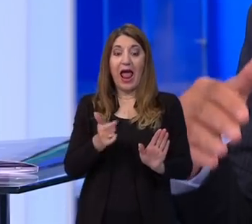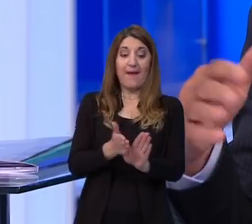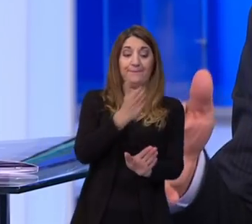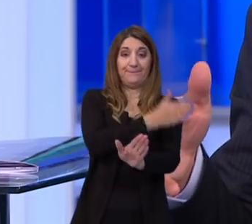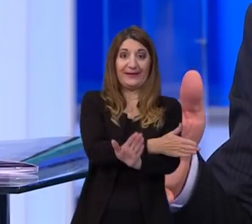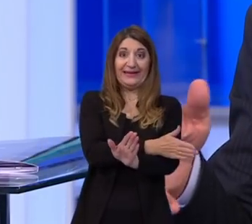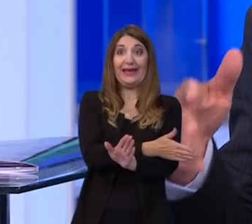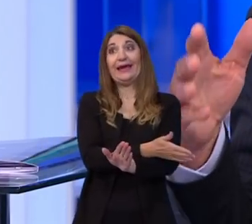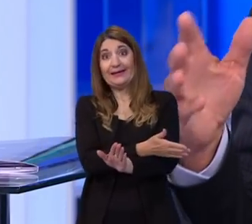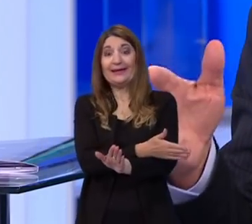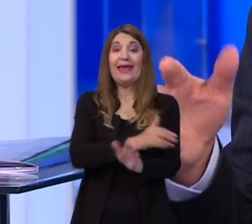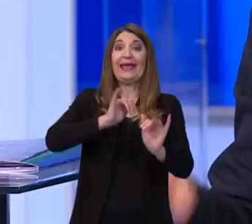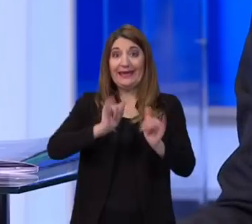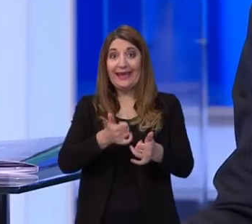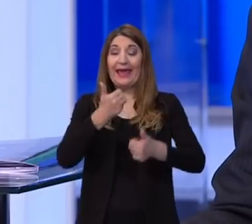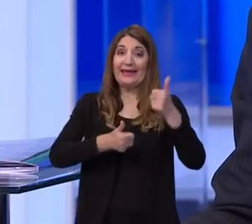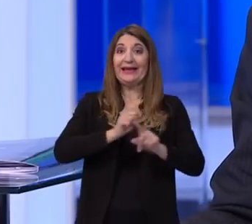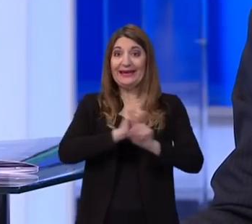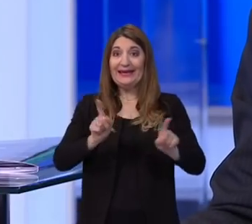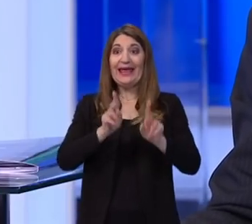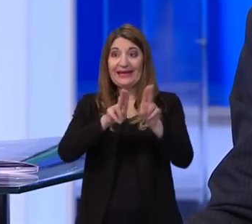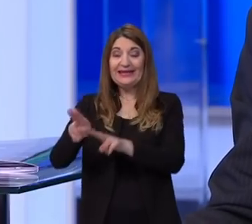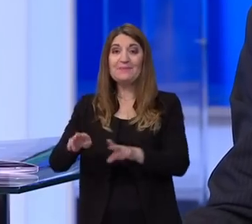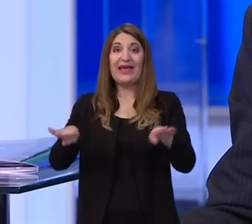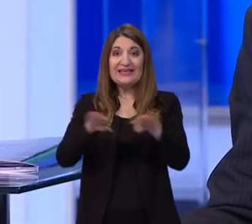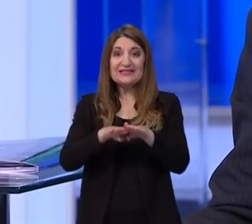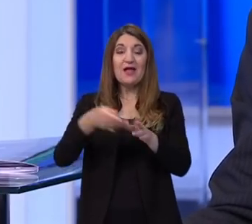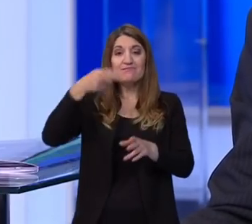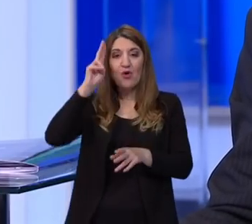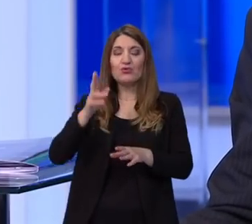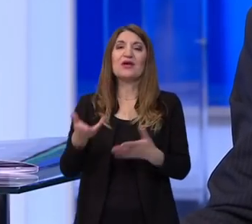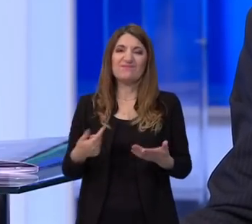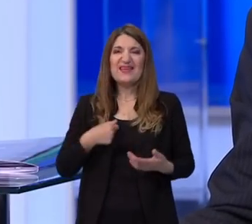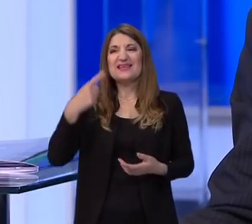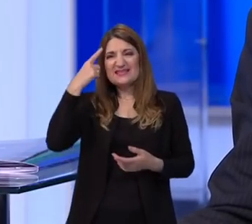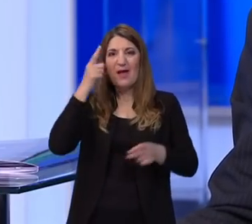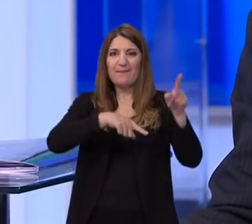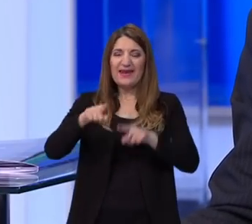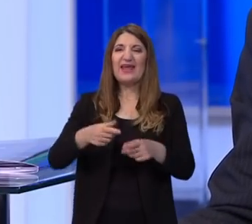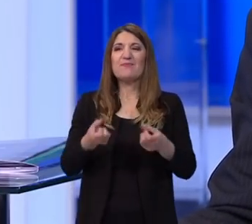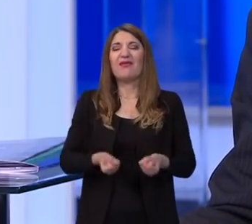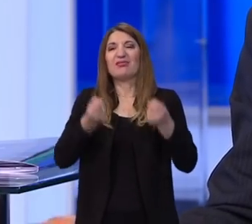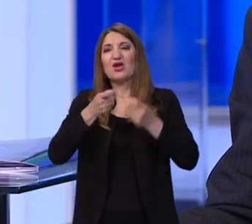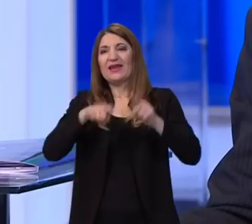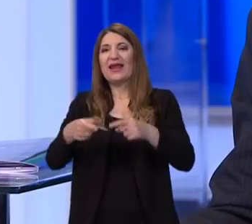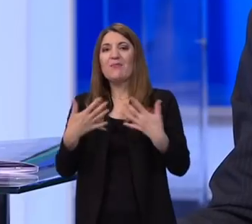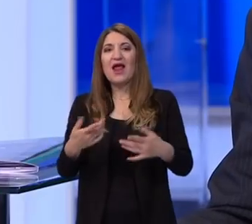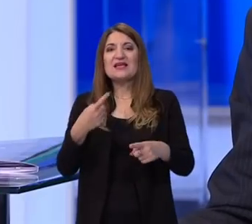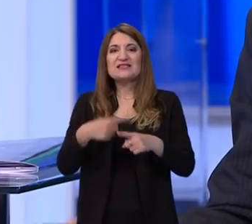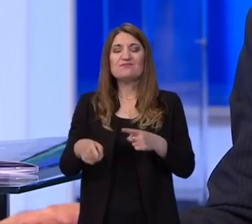svima ista šansa. Dakle, u ovom trenutku sam svjestan činjenice, dakle, otežavajućih okolnosti učenika u